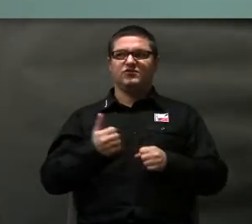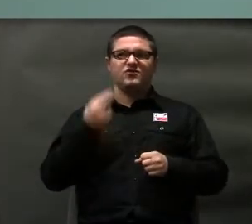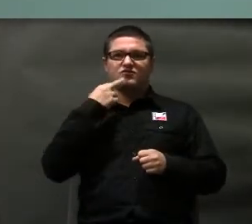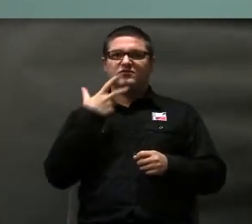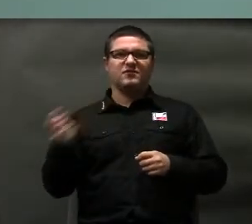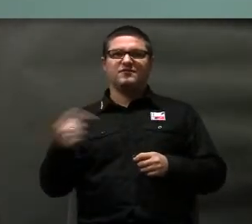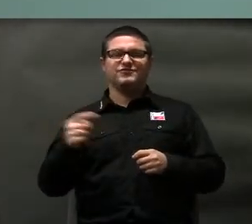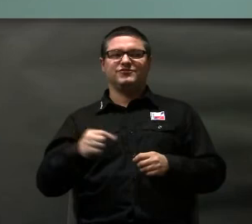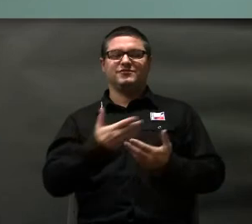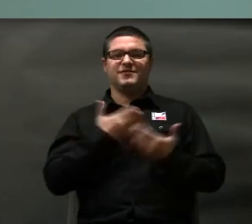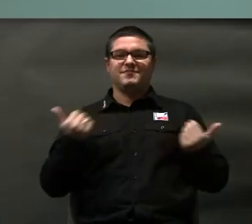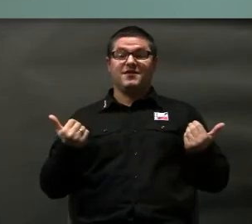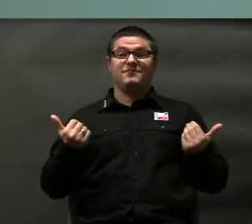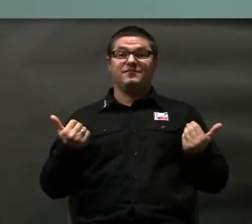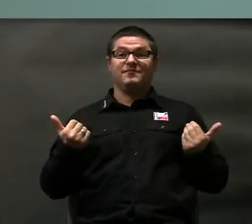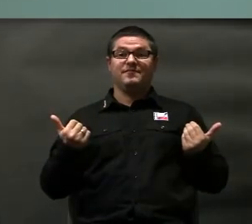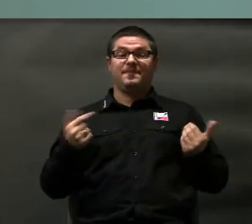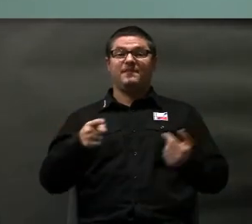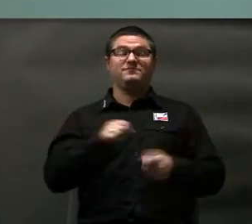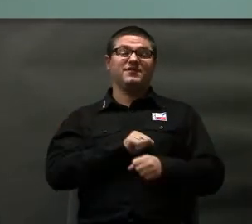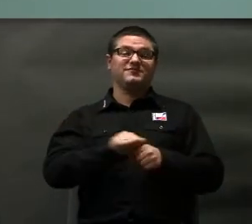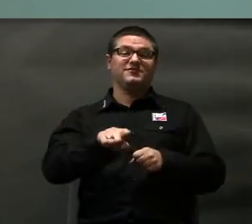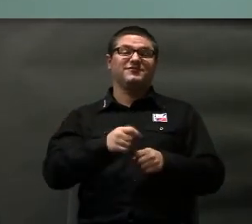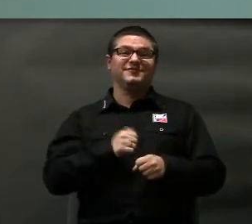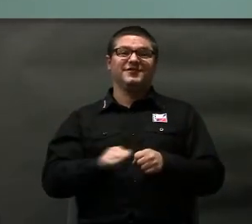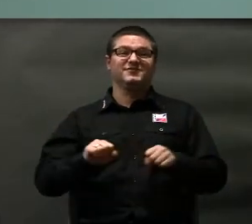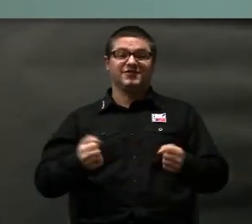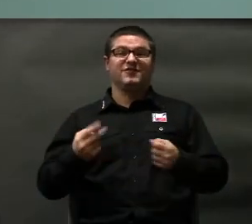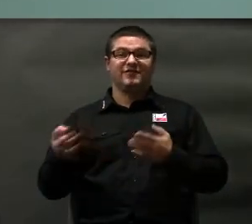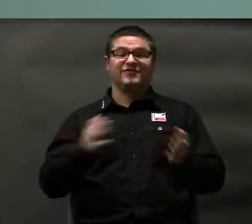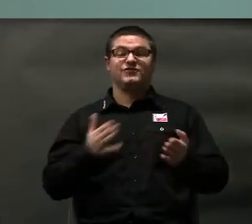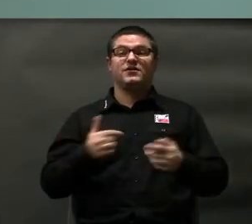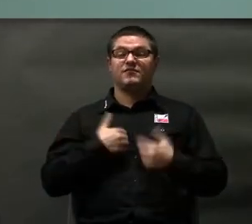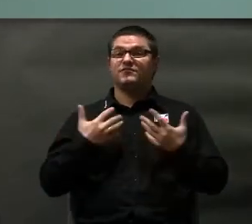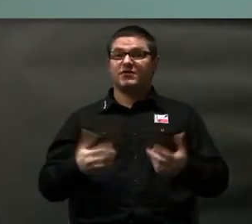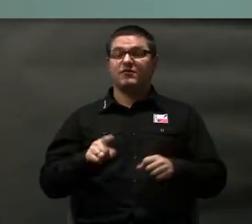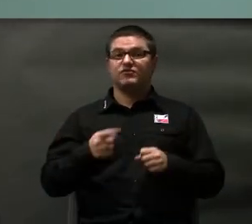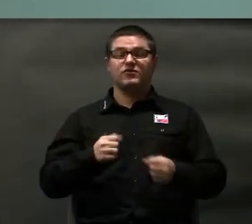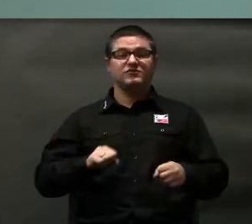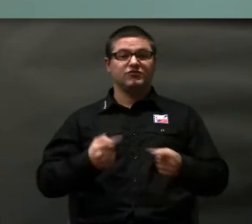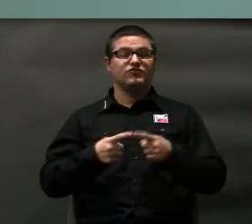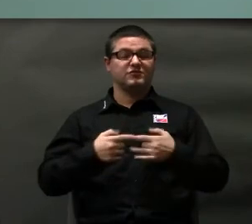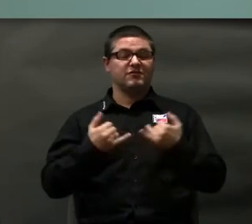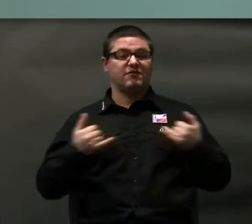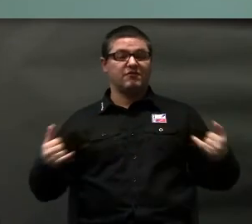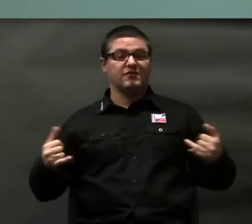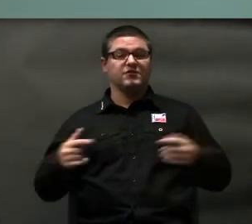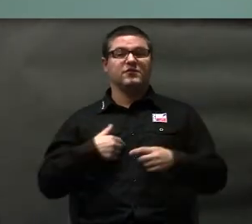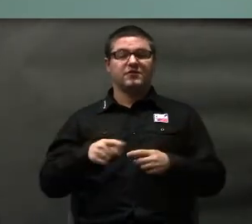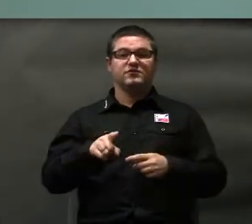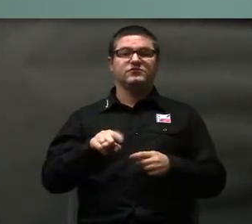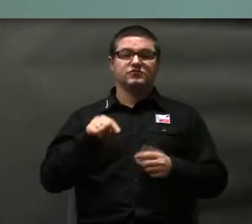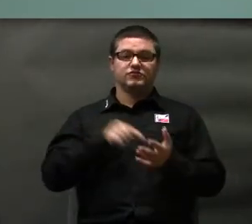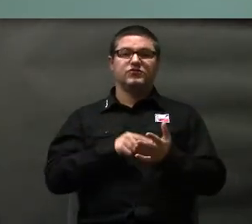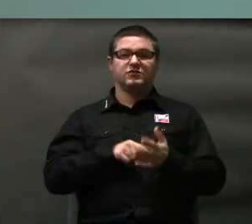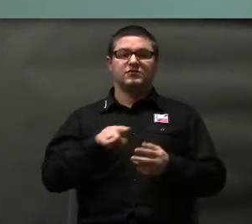przychodzą. No i tak to właśnie działa. Chciałbym, żeby to działało inaczej i stąd